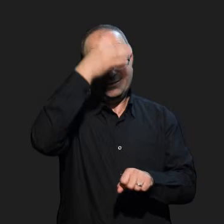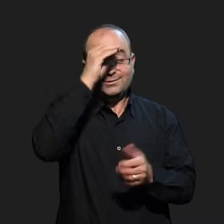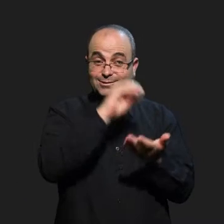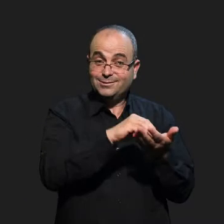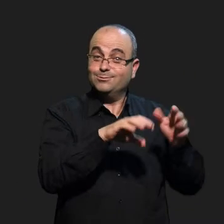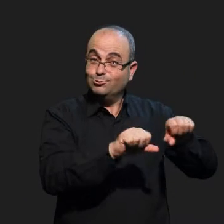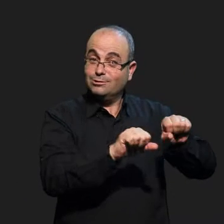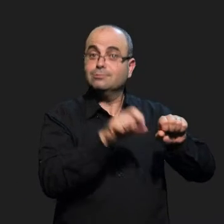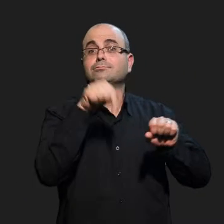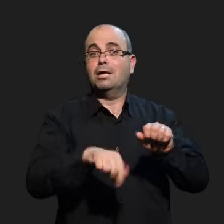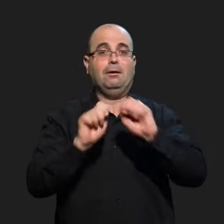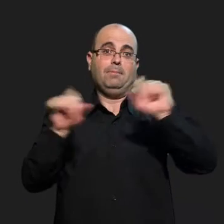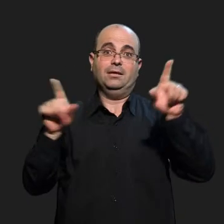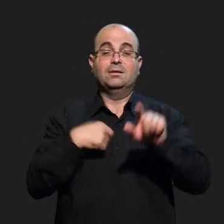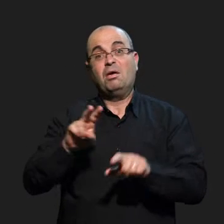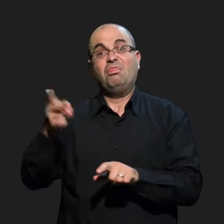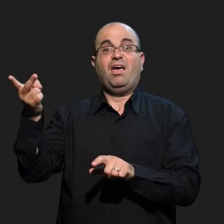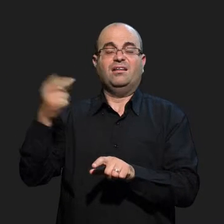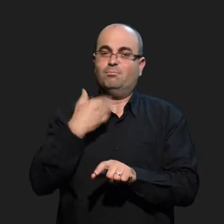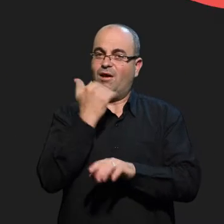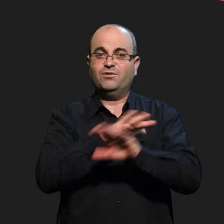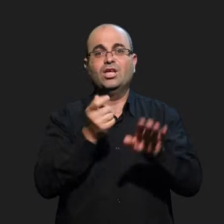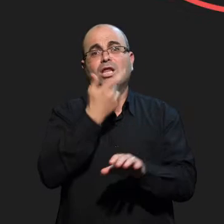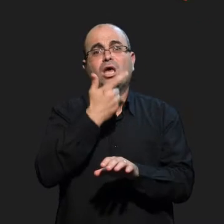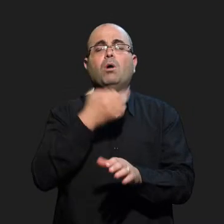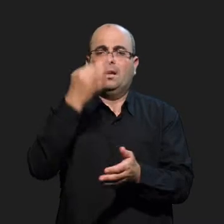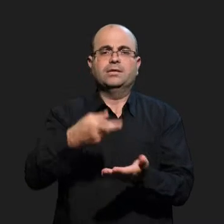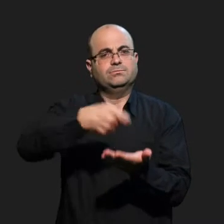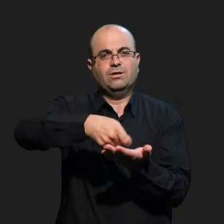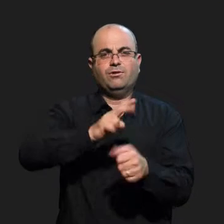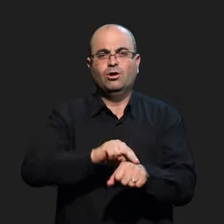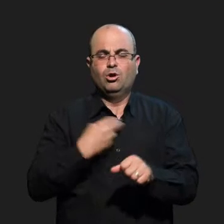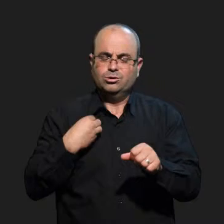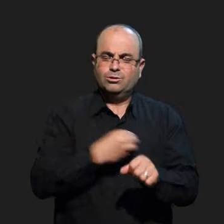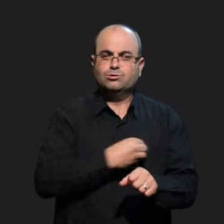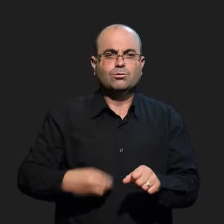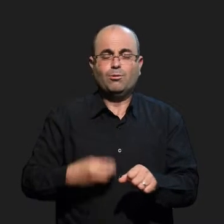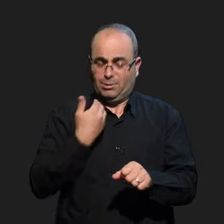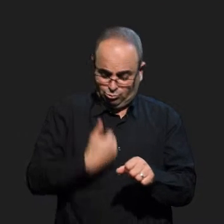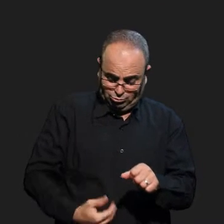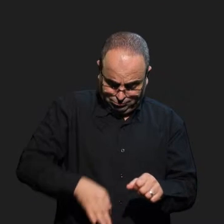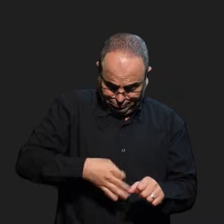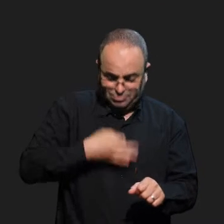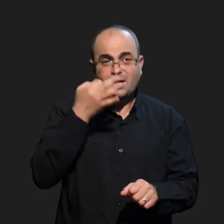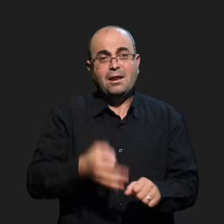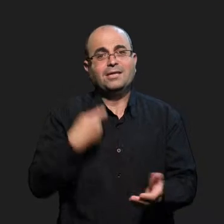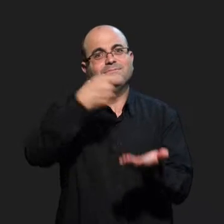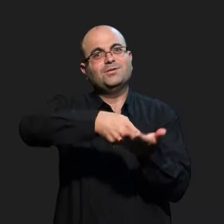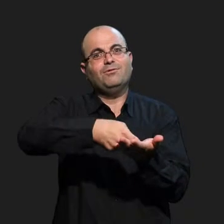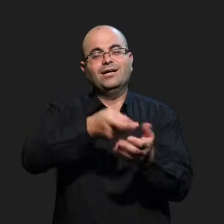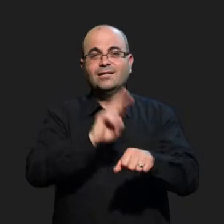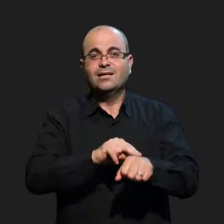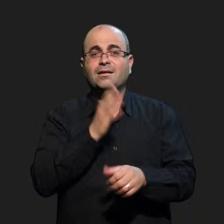غير المنتفعين من خدمات الشؤول الاجتماعية ولا التشخيص مجاني ولا الأدوية مجانية وبالتأكيد لن تكون